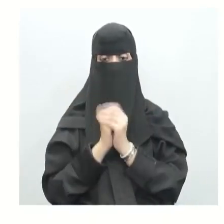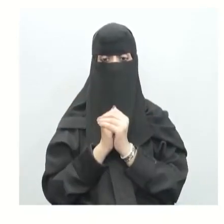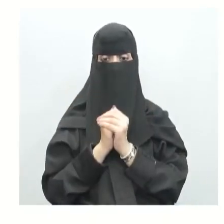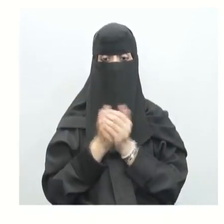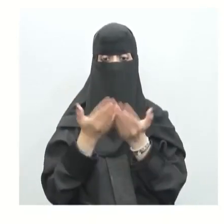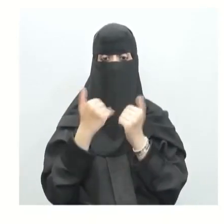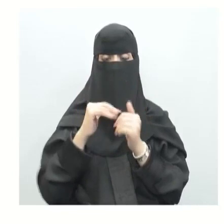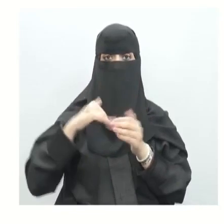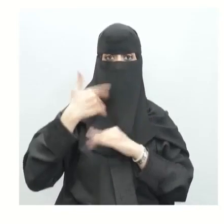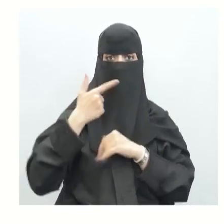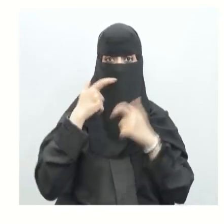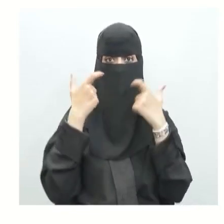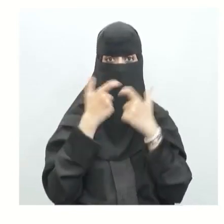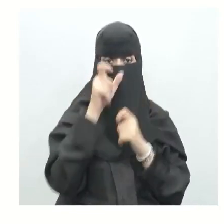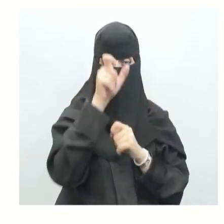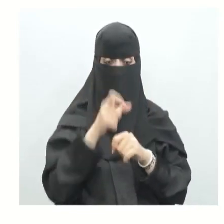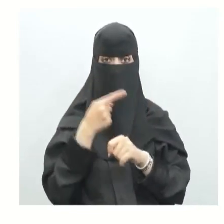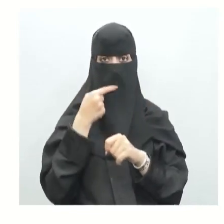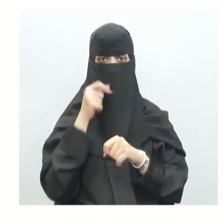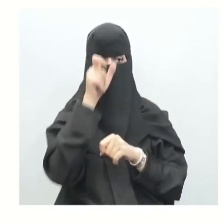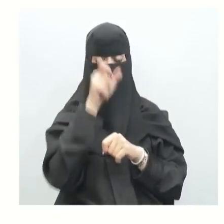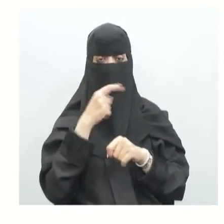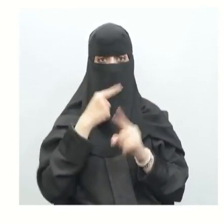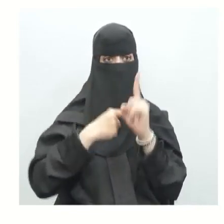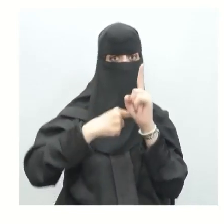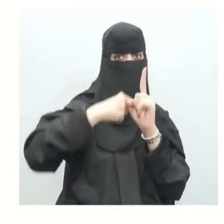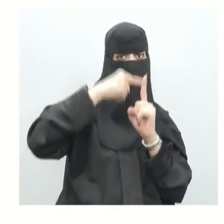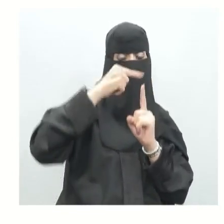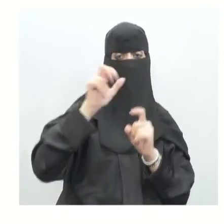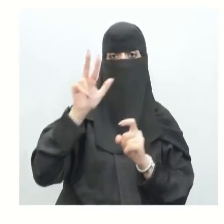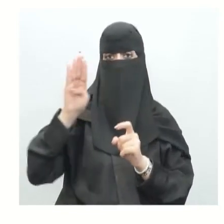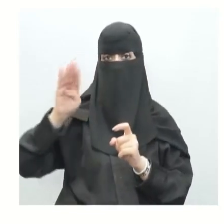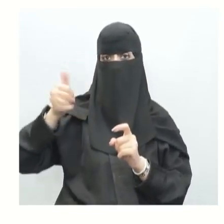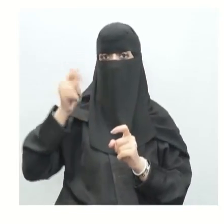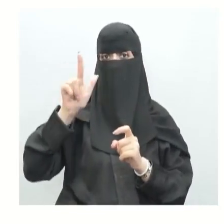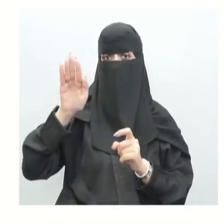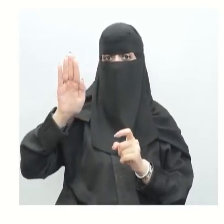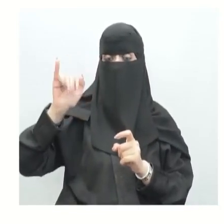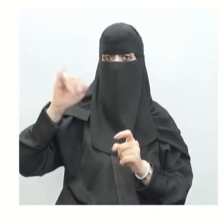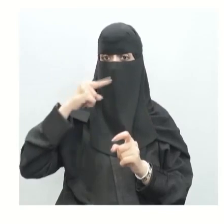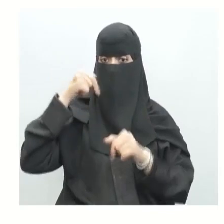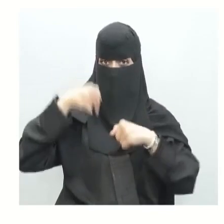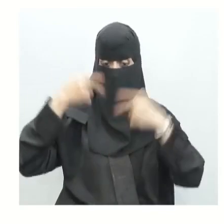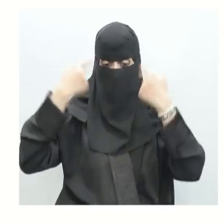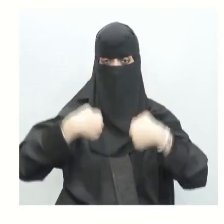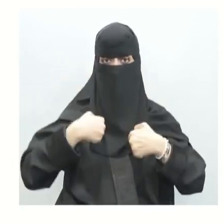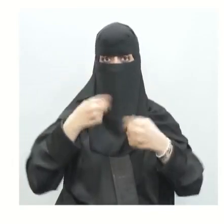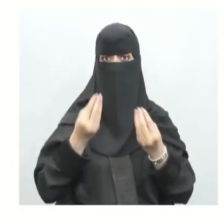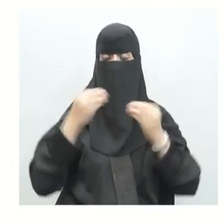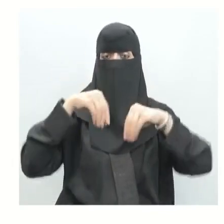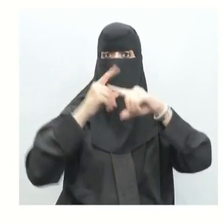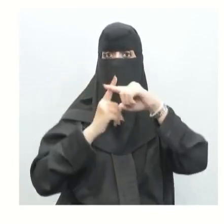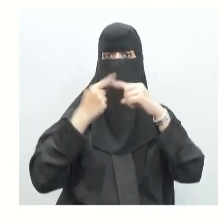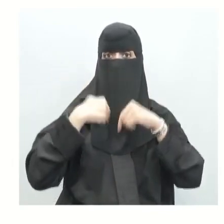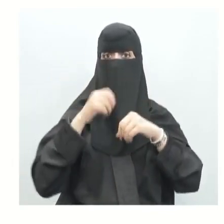عند فحص دم شخص تبين ارتفاع مستوى الكاليسيوم في جسمه فإن هذه الزيادة تخزن في أنسجة